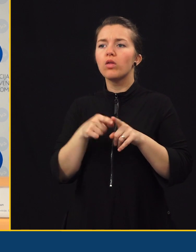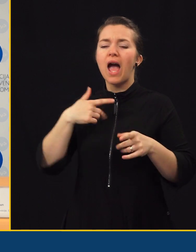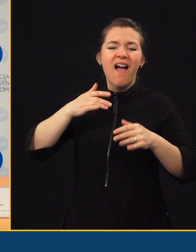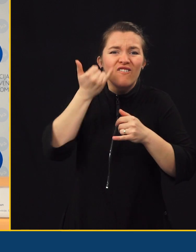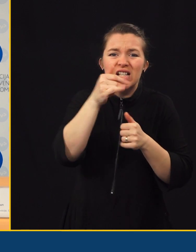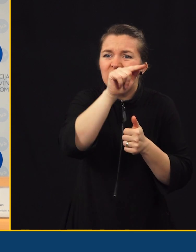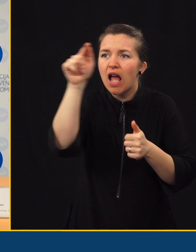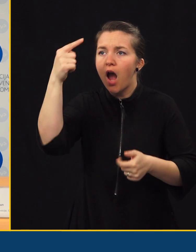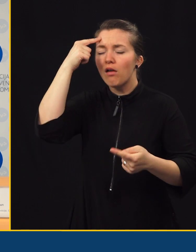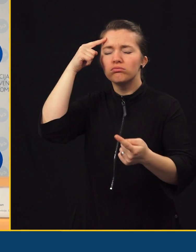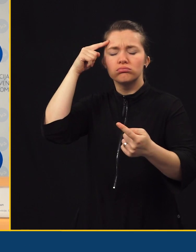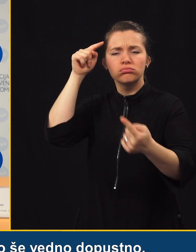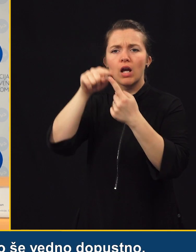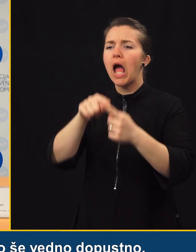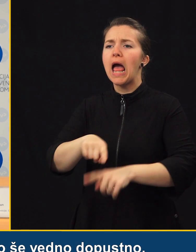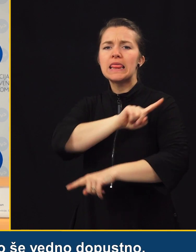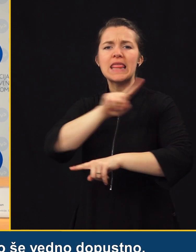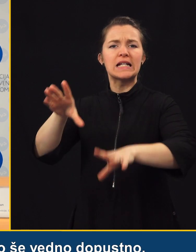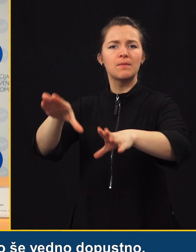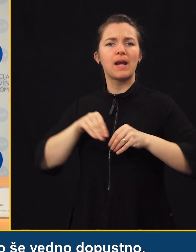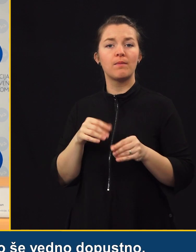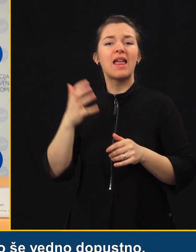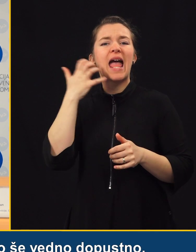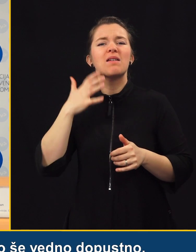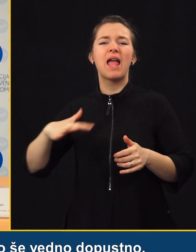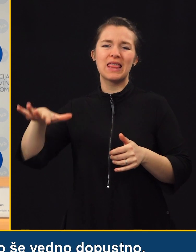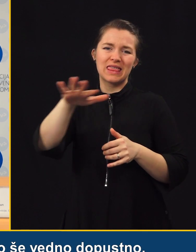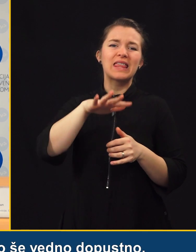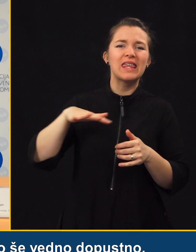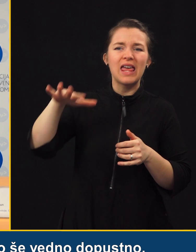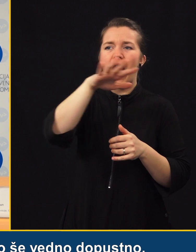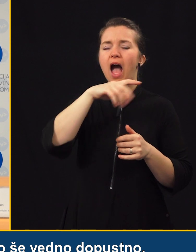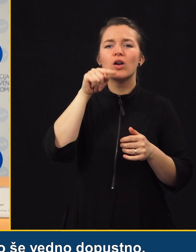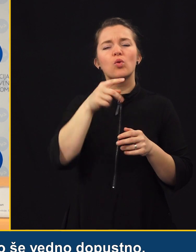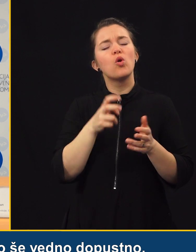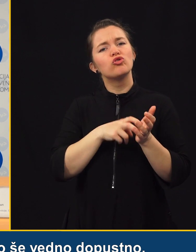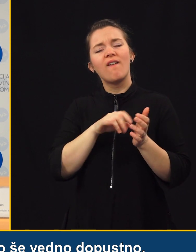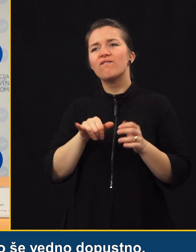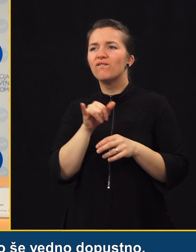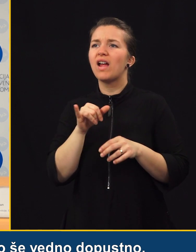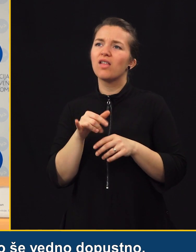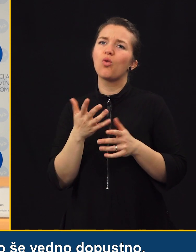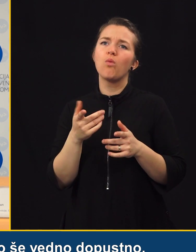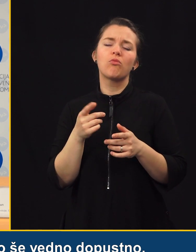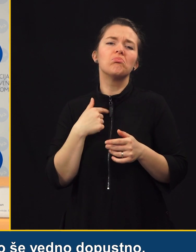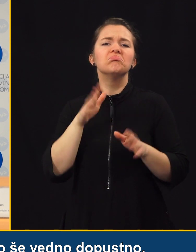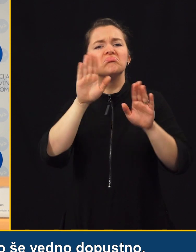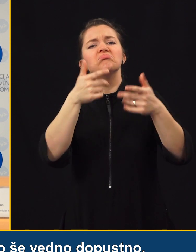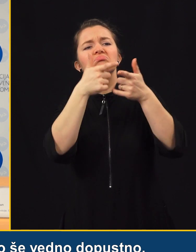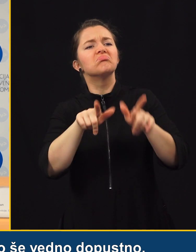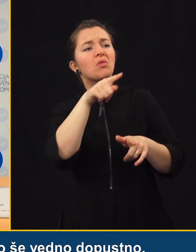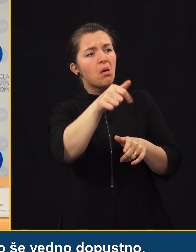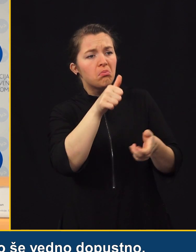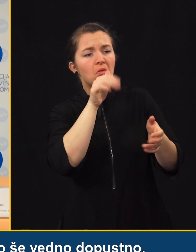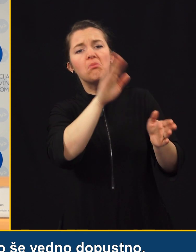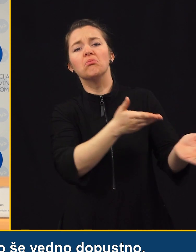nespremljivo. Pa mogoče delam krivica, ampak ne deželi, se mi zdi, da je še vedno, mogoče to še vedno kar dopusno,